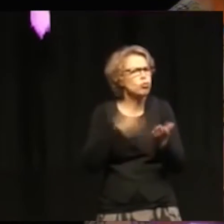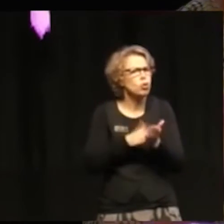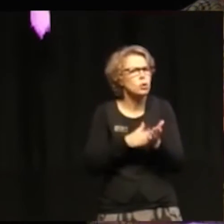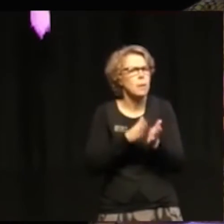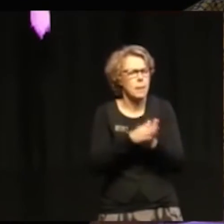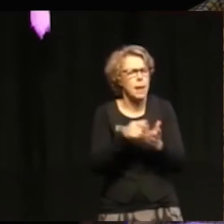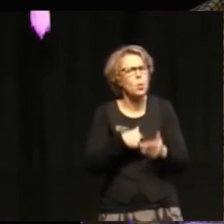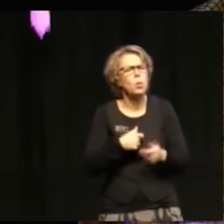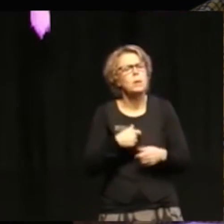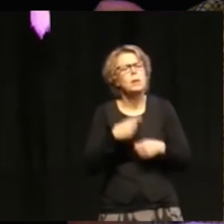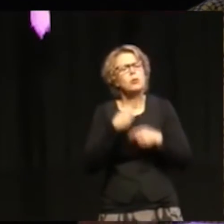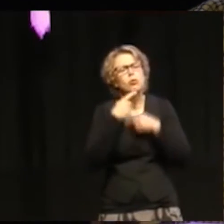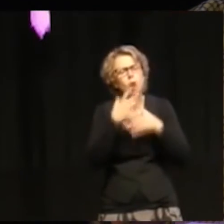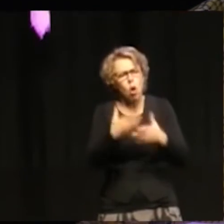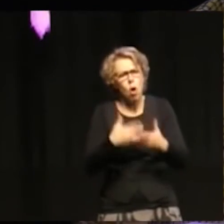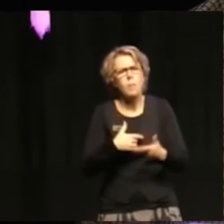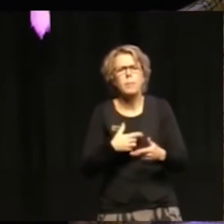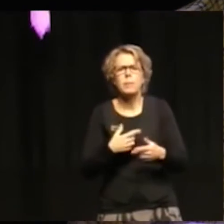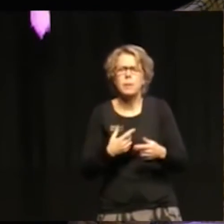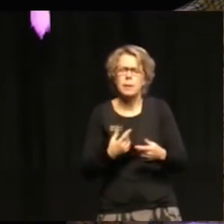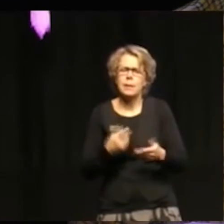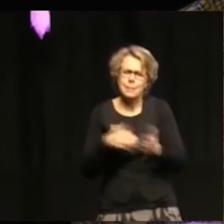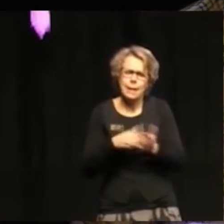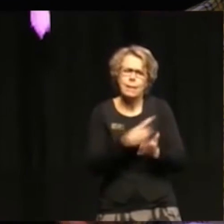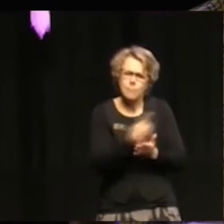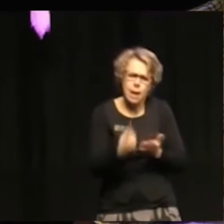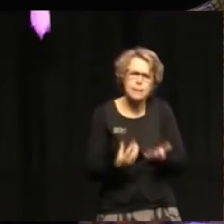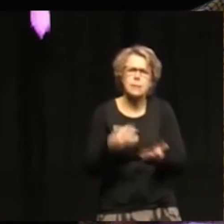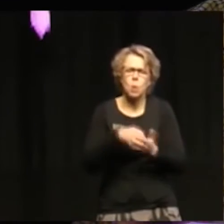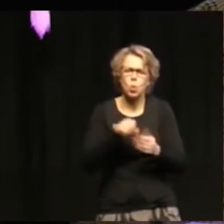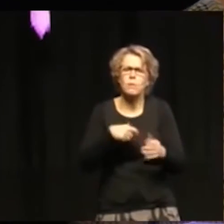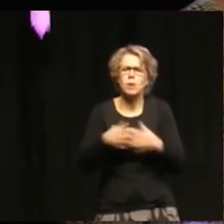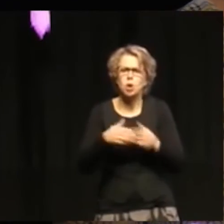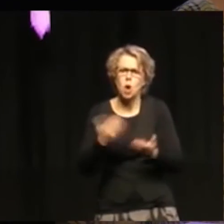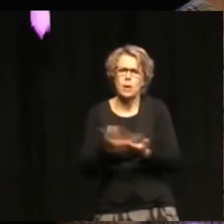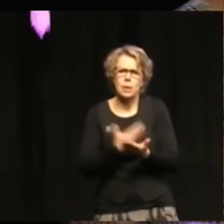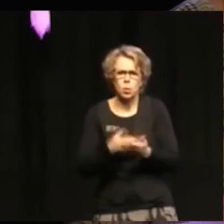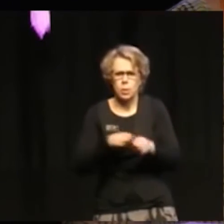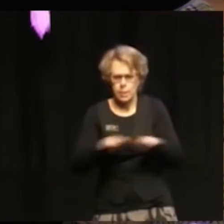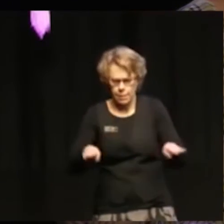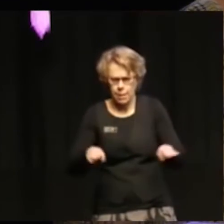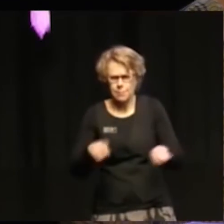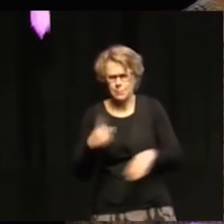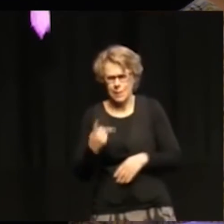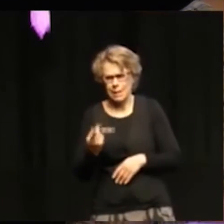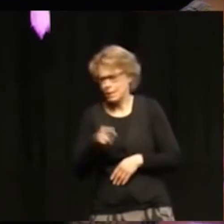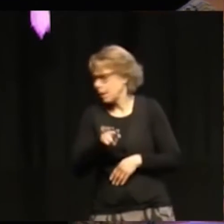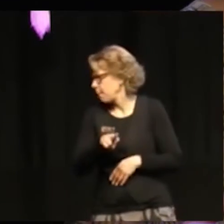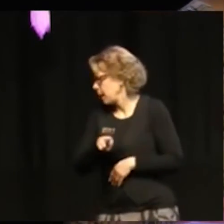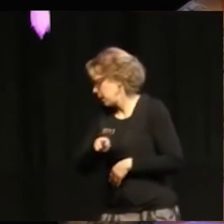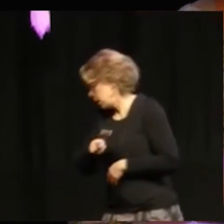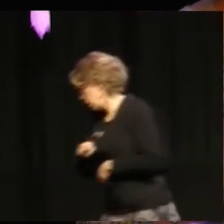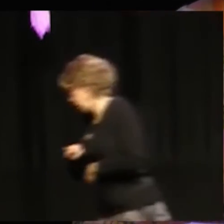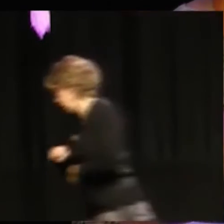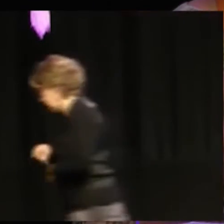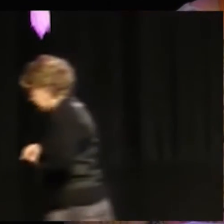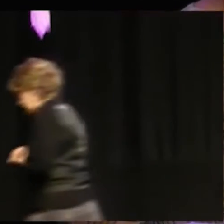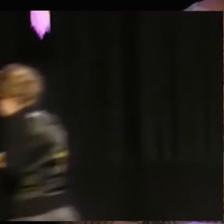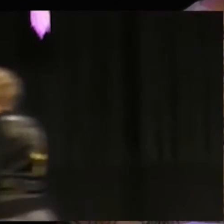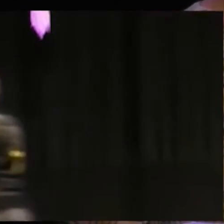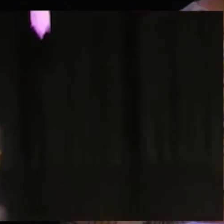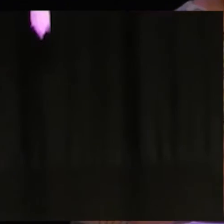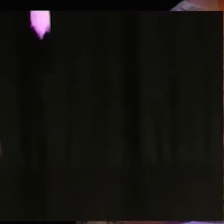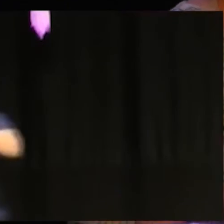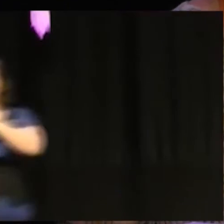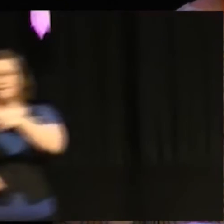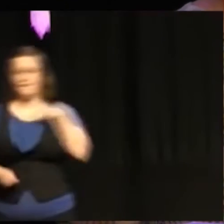context-specific guidance on how do we do this nationally. And just to give you one example, the Danish Institute for Human Rights, we issue an annual